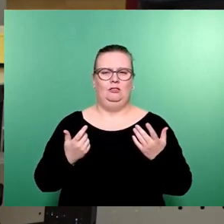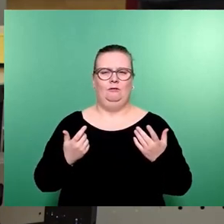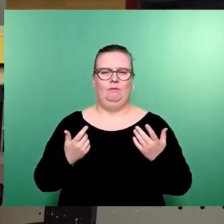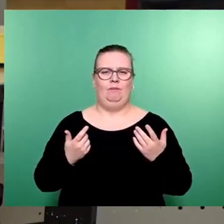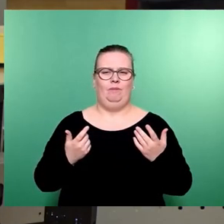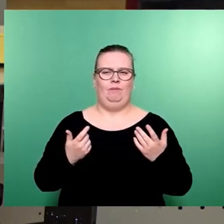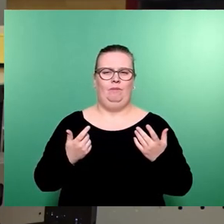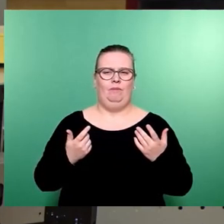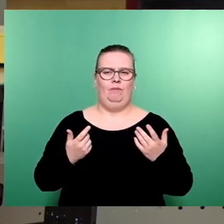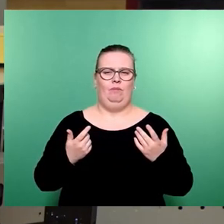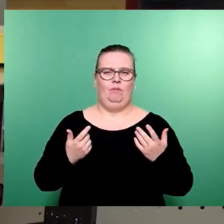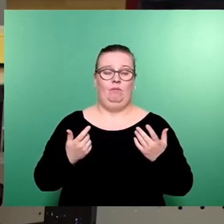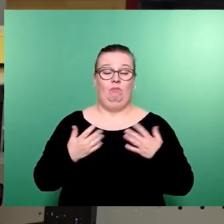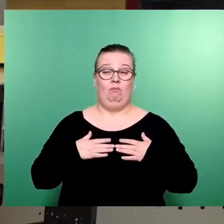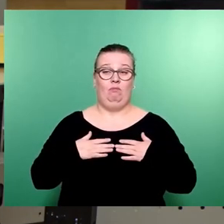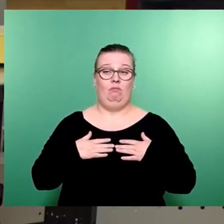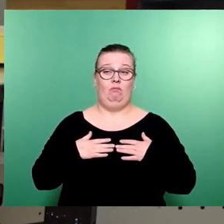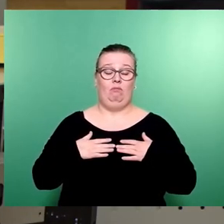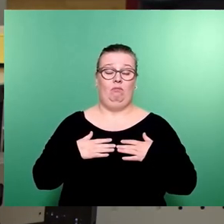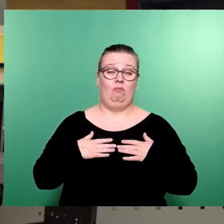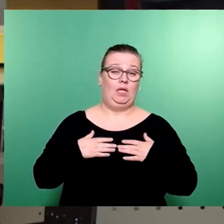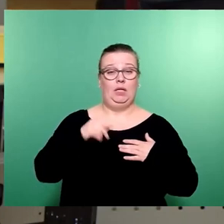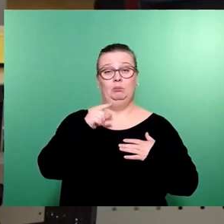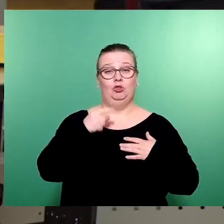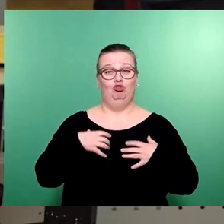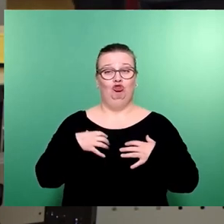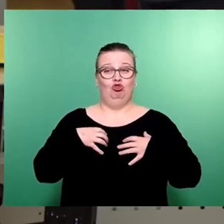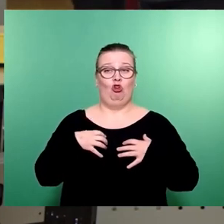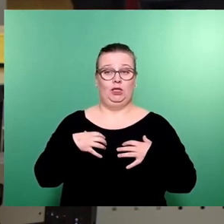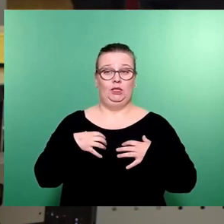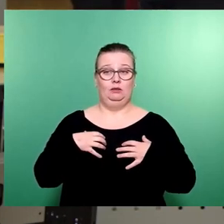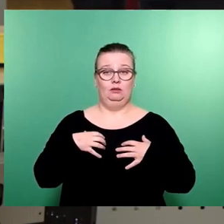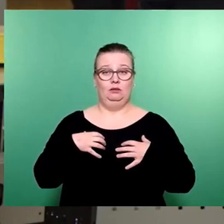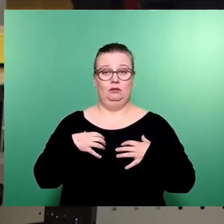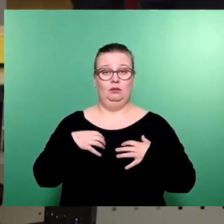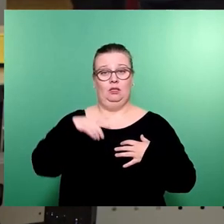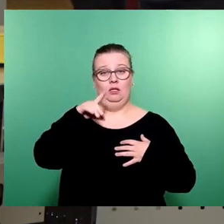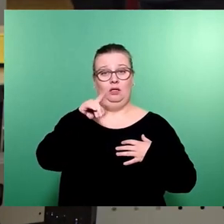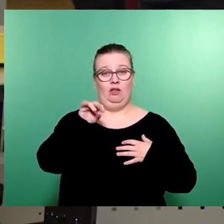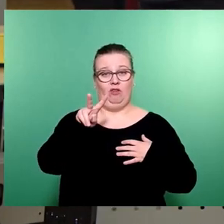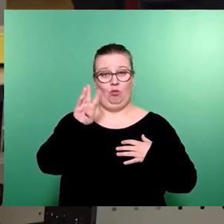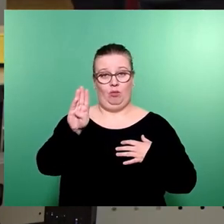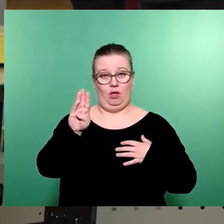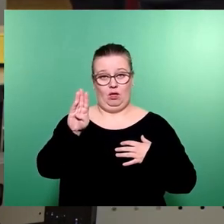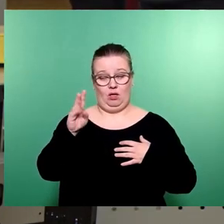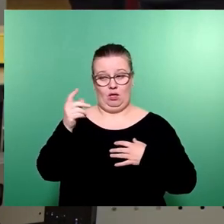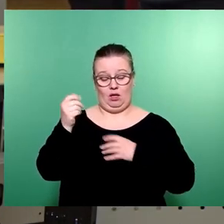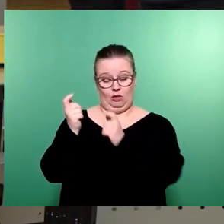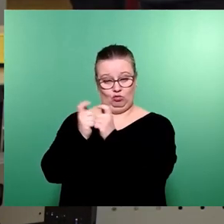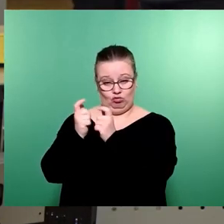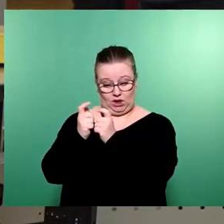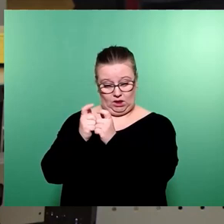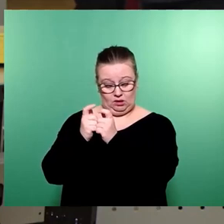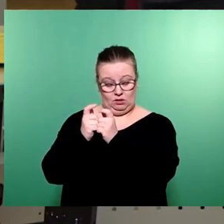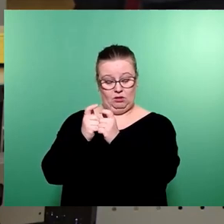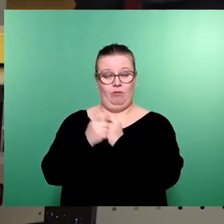leicht schockiert. Die DVB, die DVB hat Geld durch Tickets, die DVB